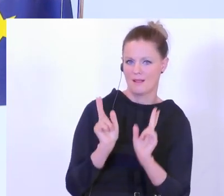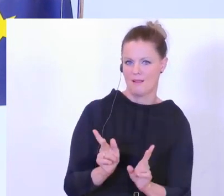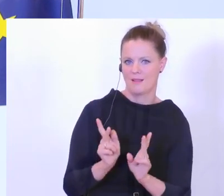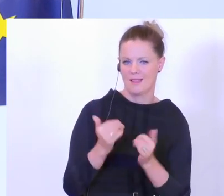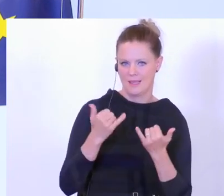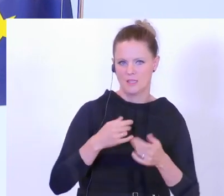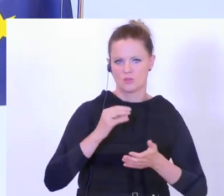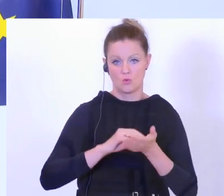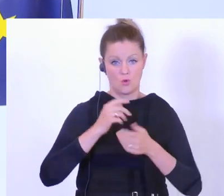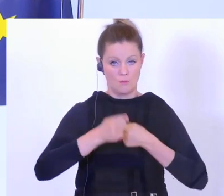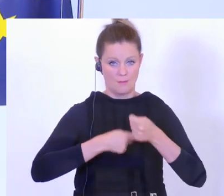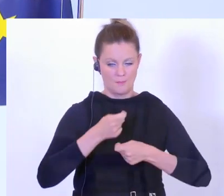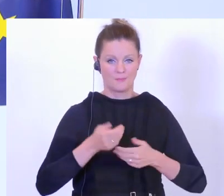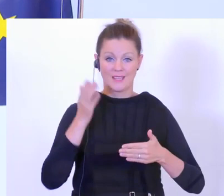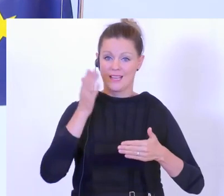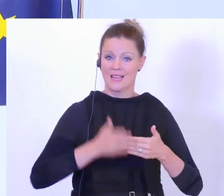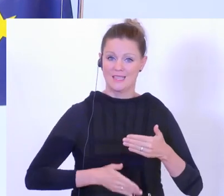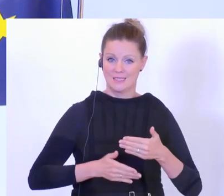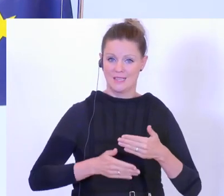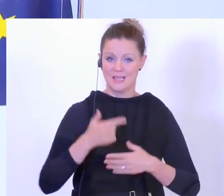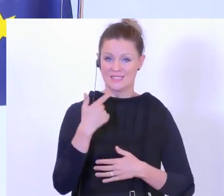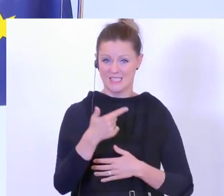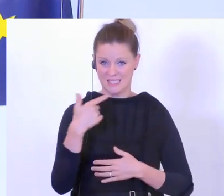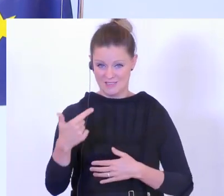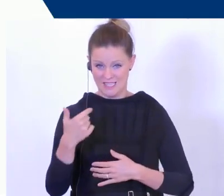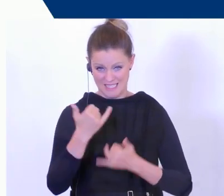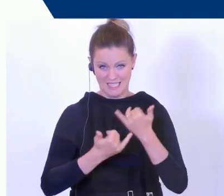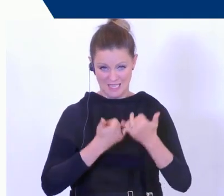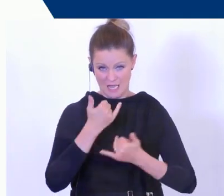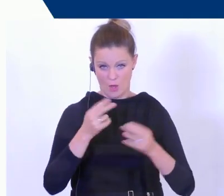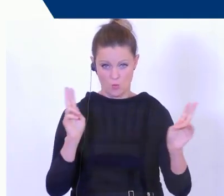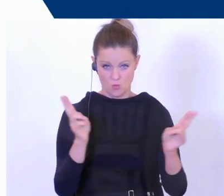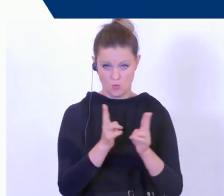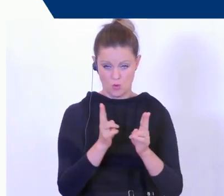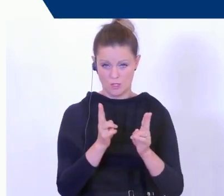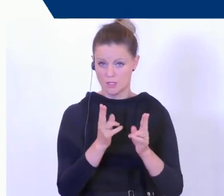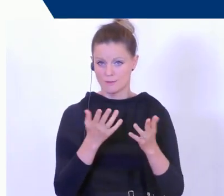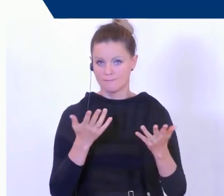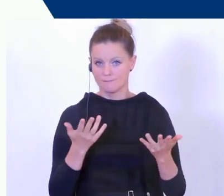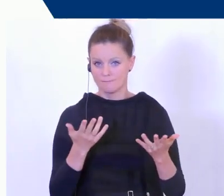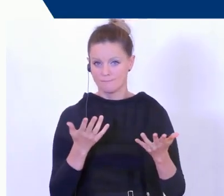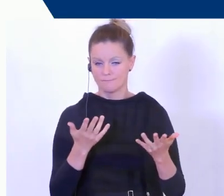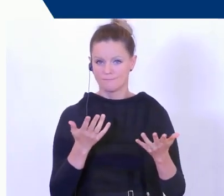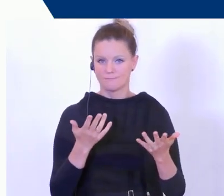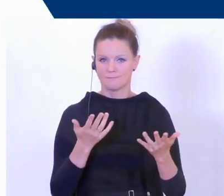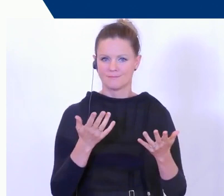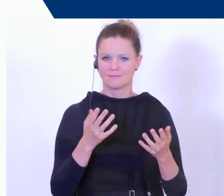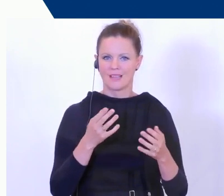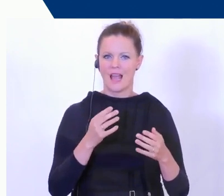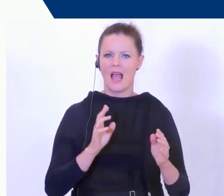letztes will ich Ihnen noch 2020 kurz die Annäherungs und